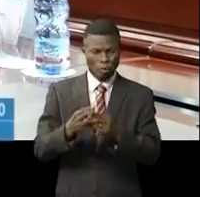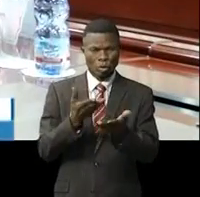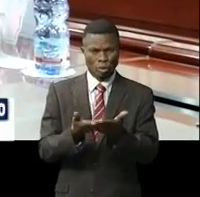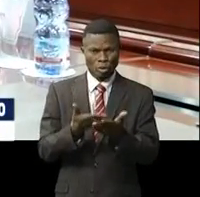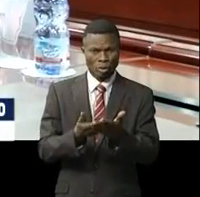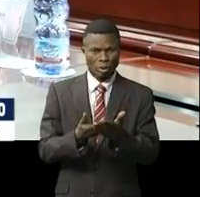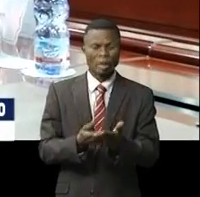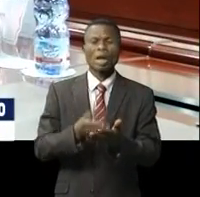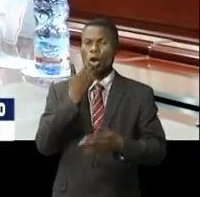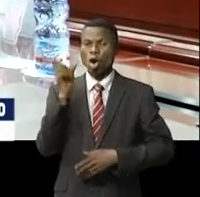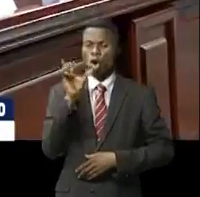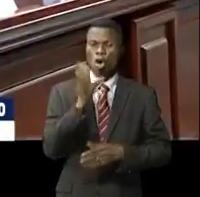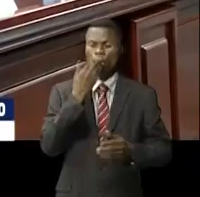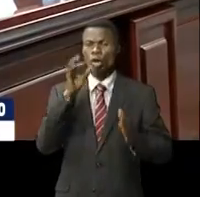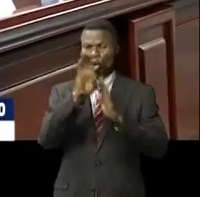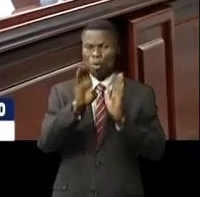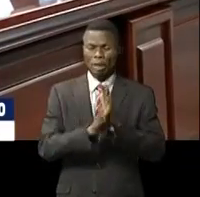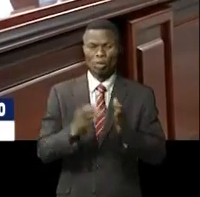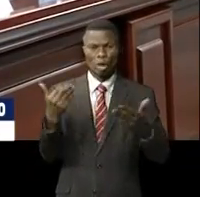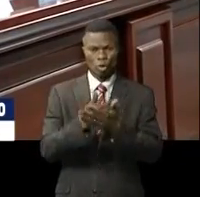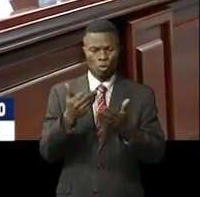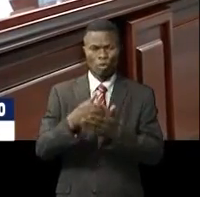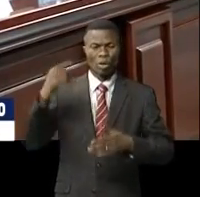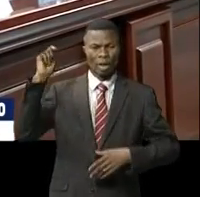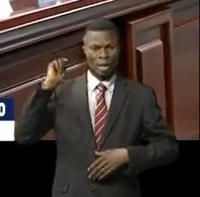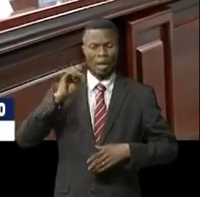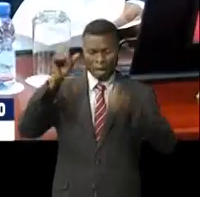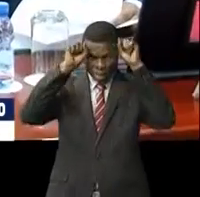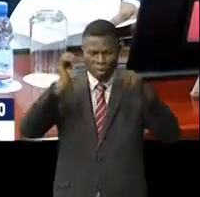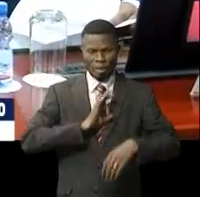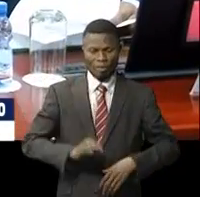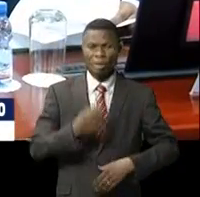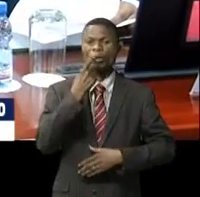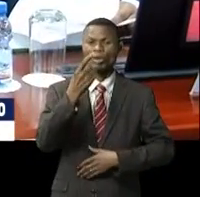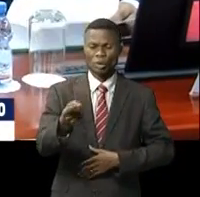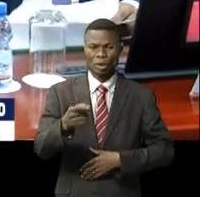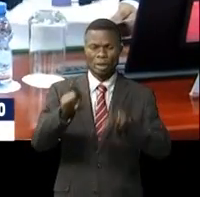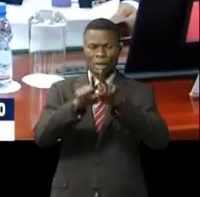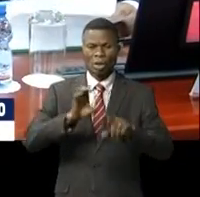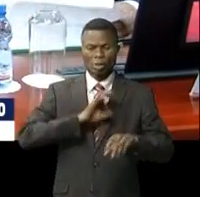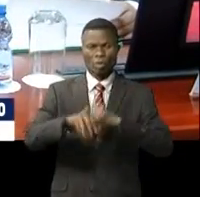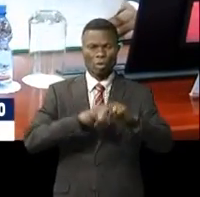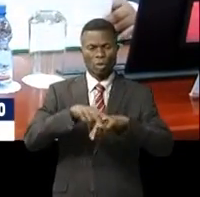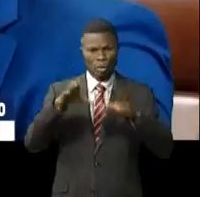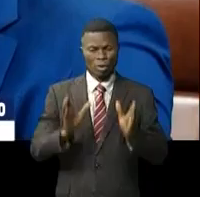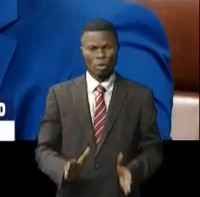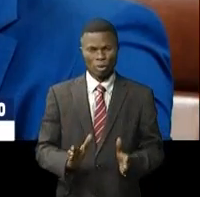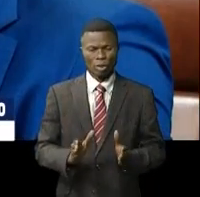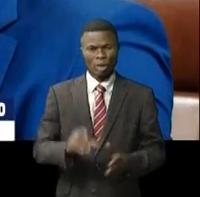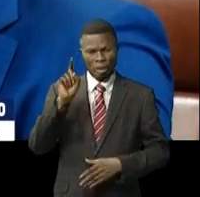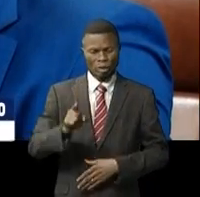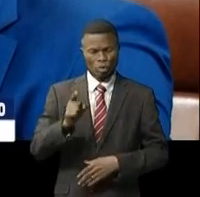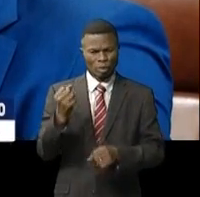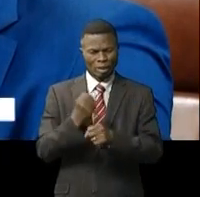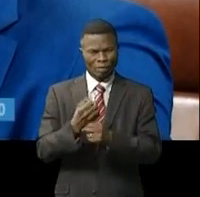Les nouvelles instructions données par le commandant suprême de forces armées de la République démocratique du Congo et de la police nationale congolaise devraient